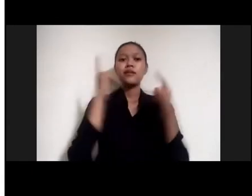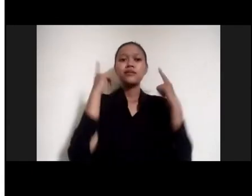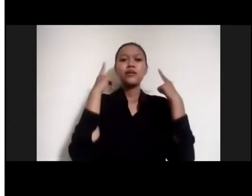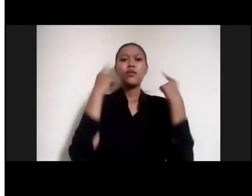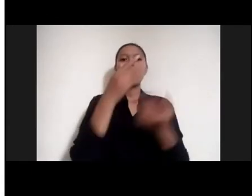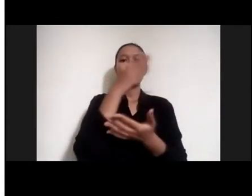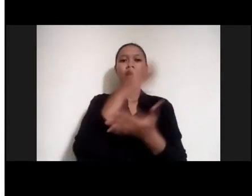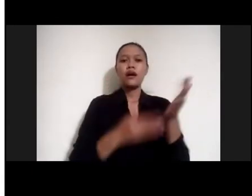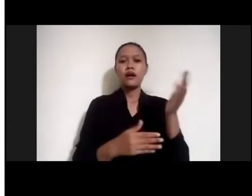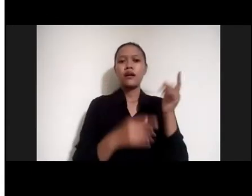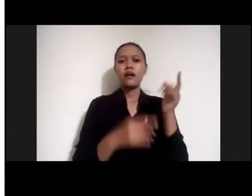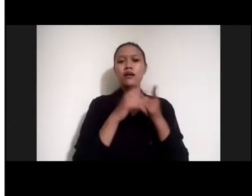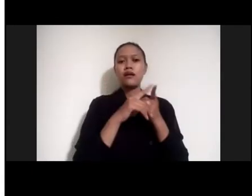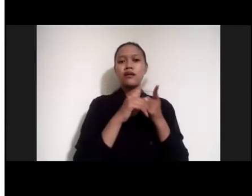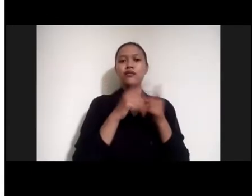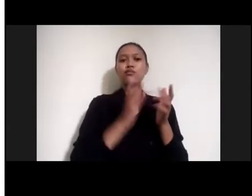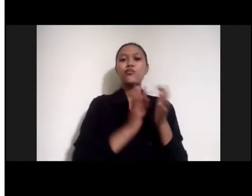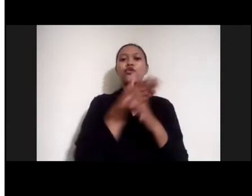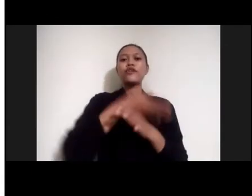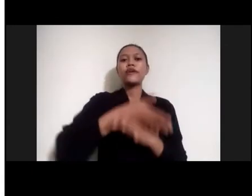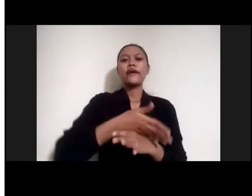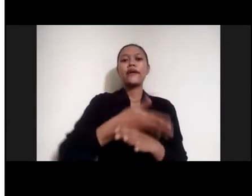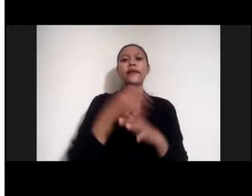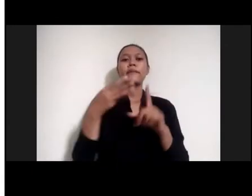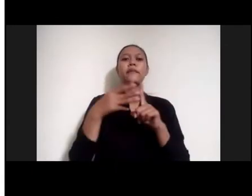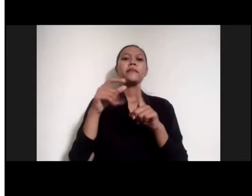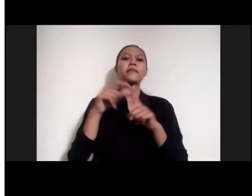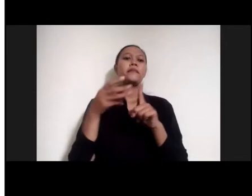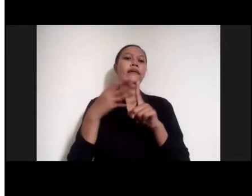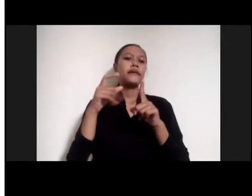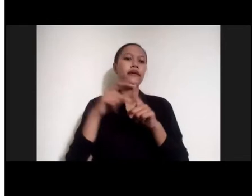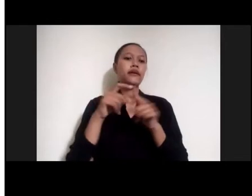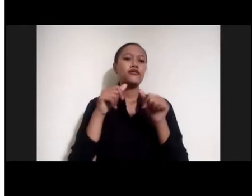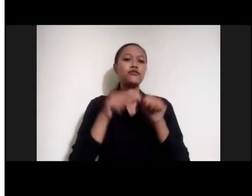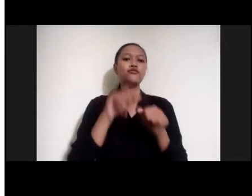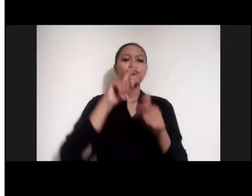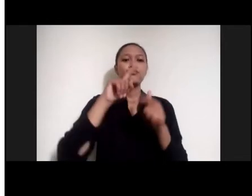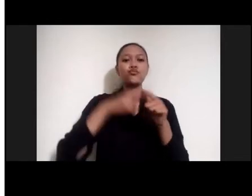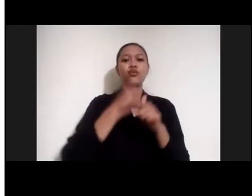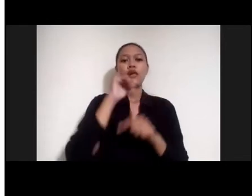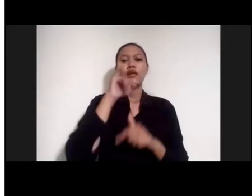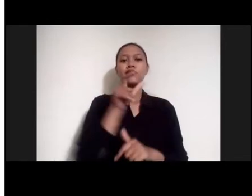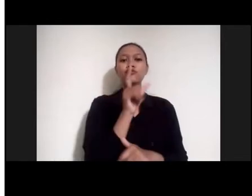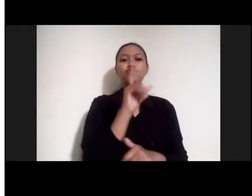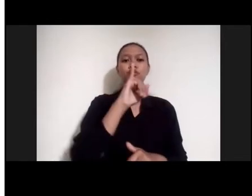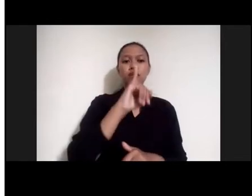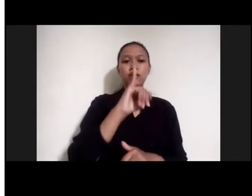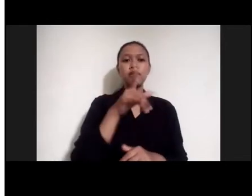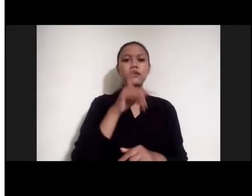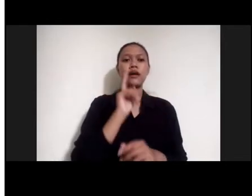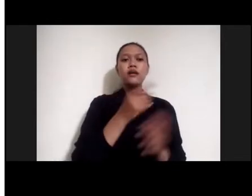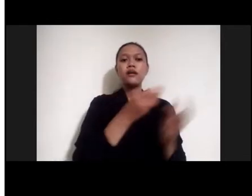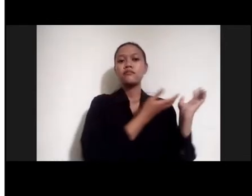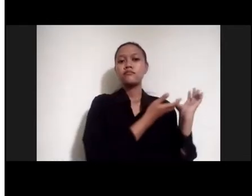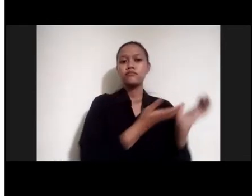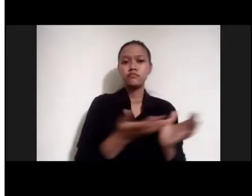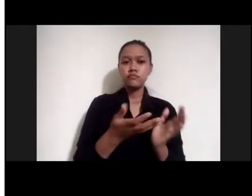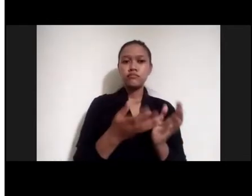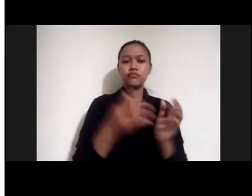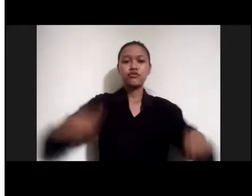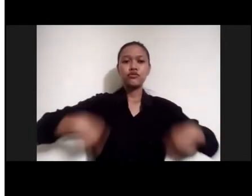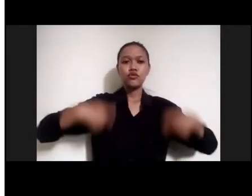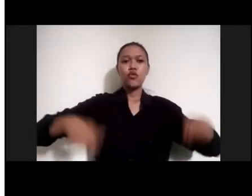Proyeknya gede-gede Ada di Jawa Tengah Terus kemudian Di bulan Juli Itu ada Pengadaan Komponen Kursi roda